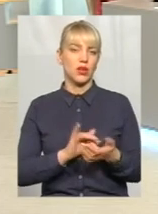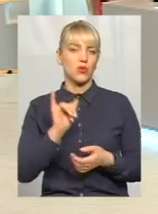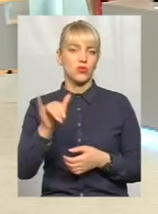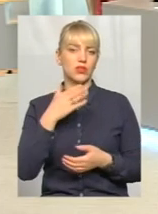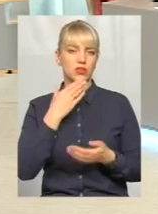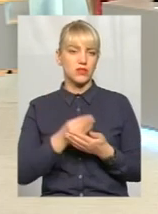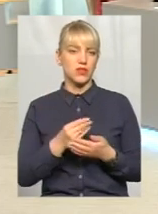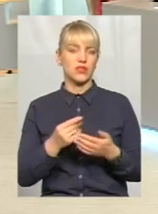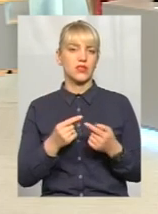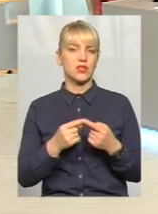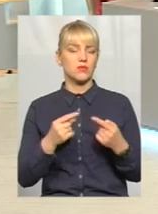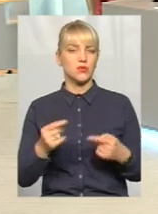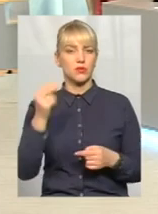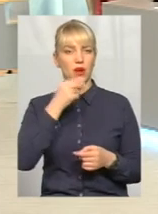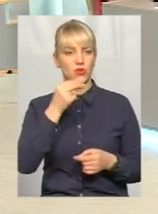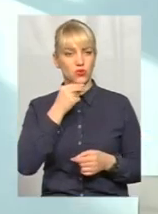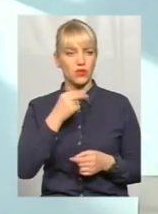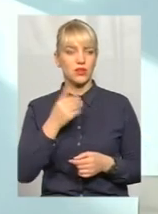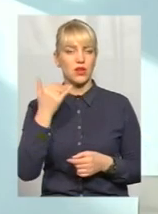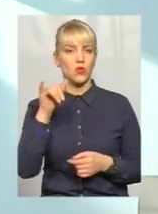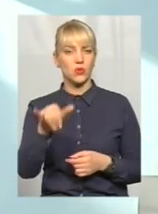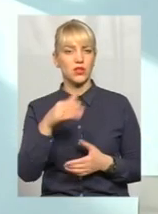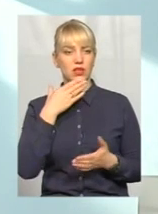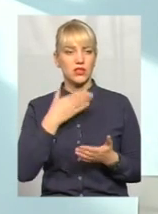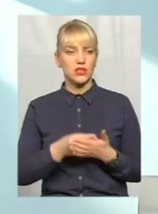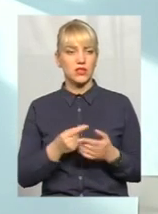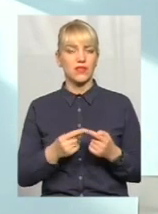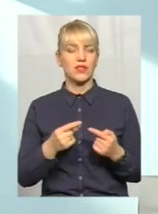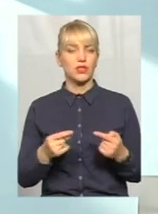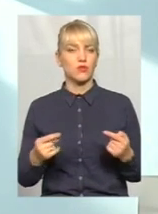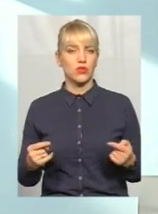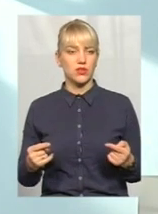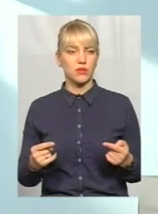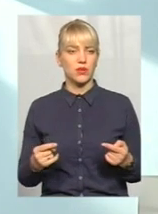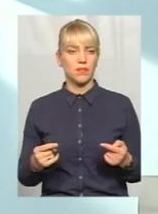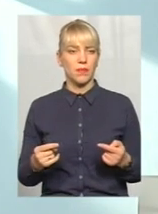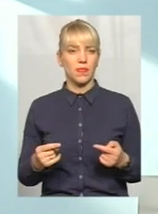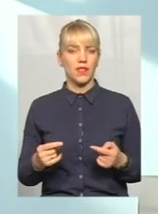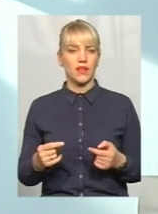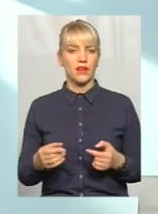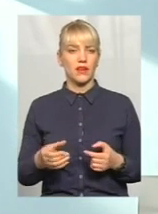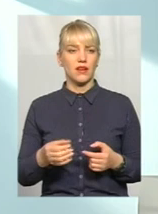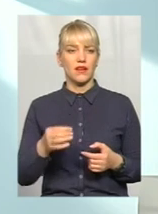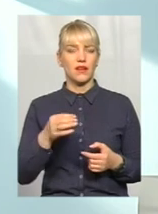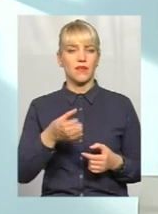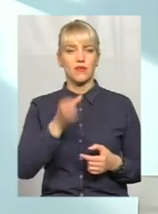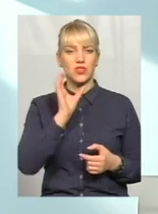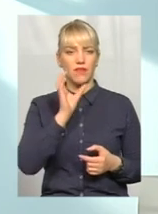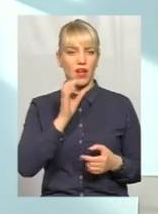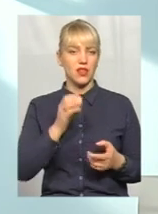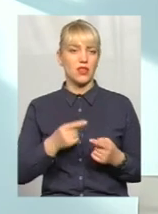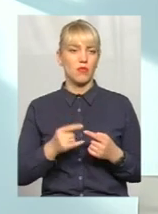свій спосіб харчування, в них свій спосіб вживання напоїв. Якщо ви бачите, практично